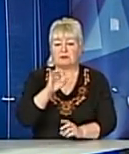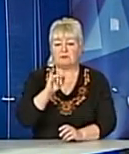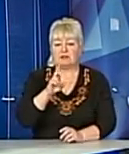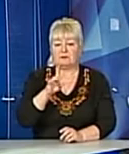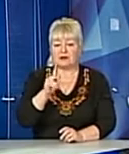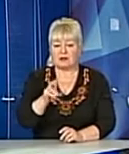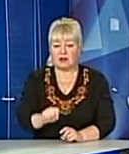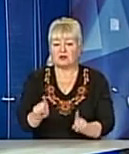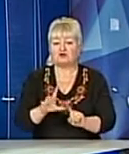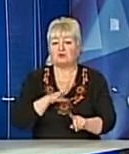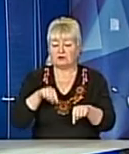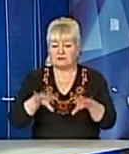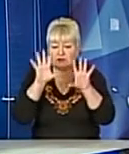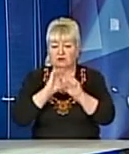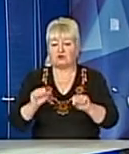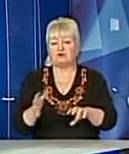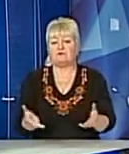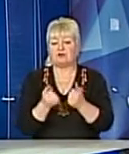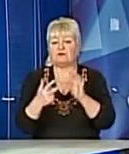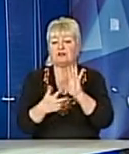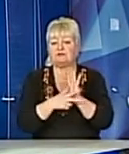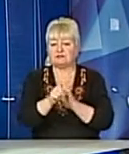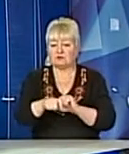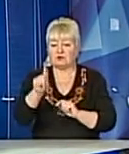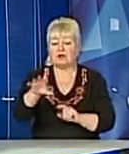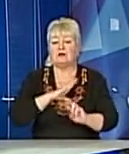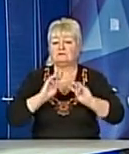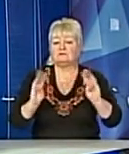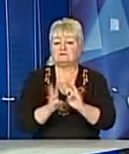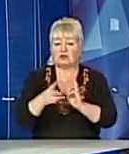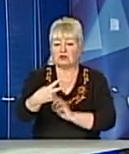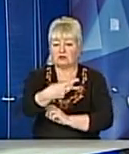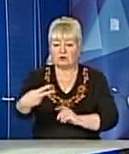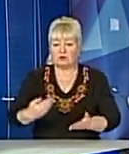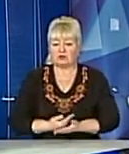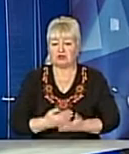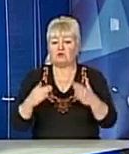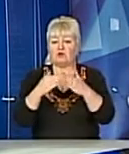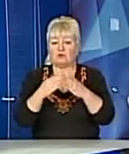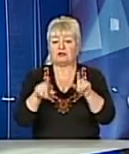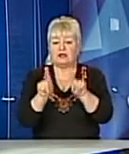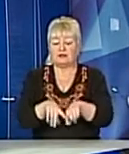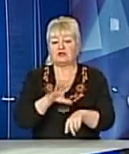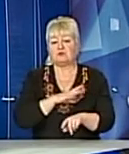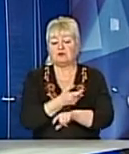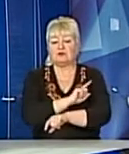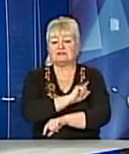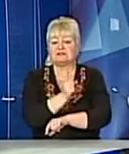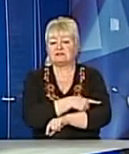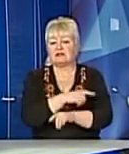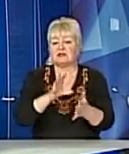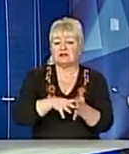сталася цієї ночі, врятували 8 людей Там горіло на другому поверсі житлового будинку Теж було сильне задимлення, кажуть ДСНС